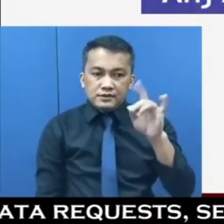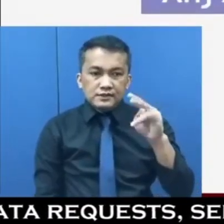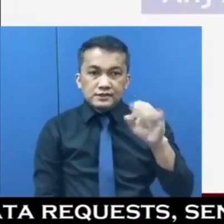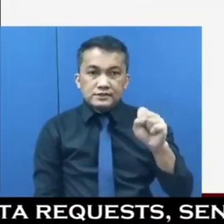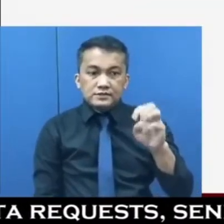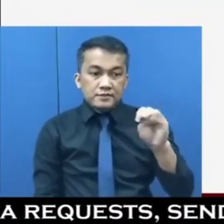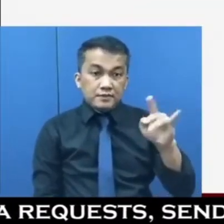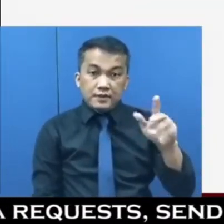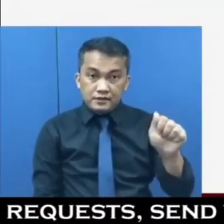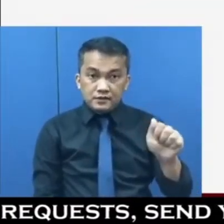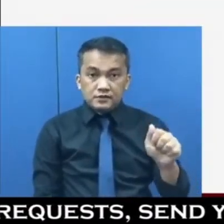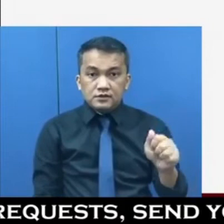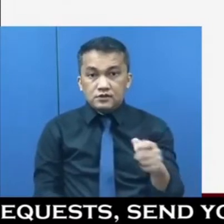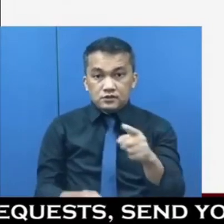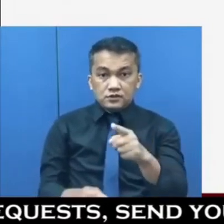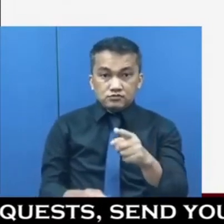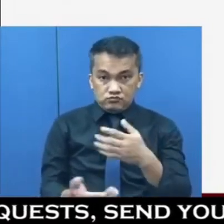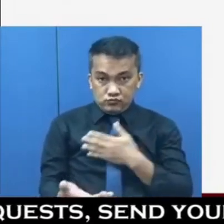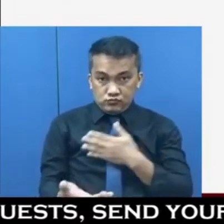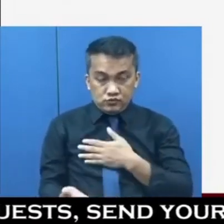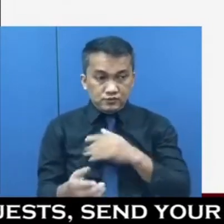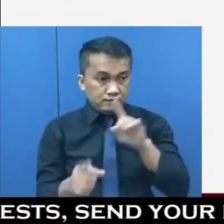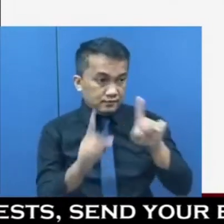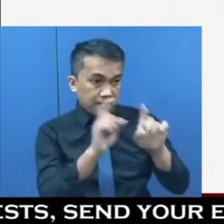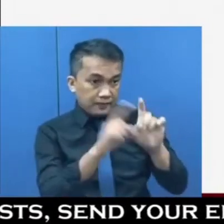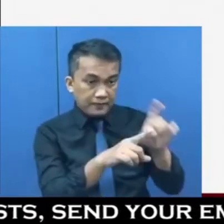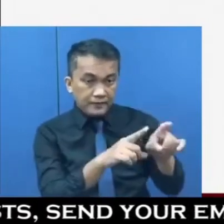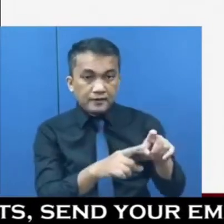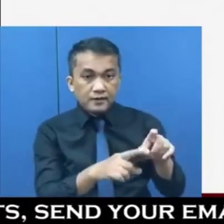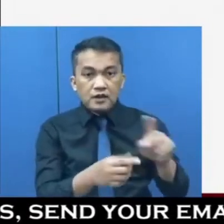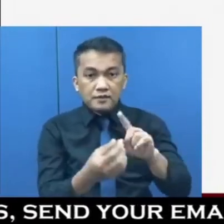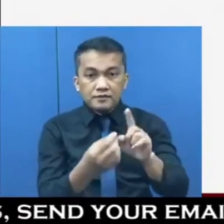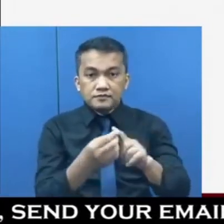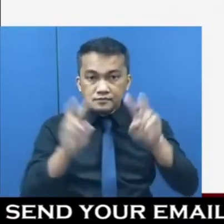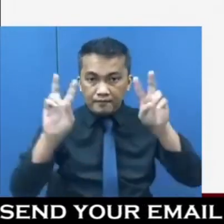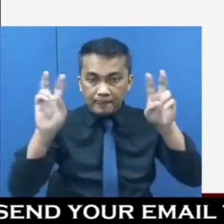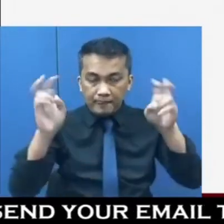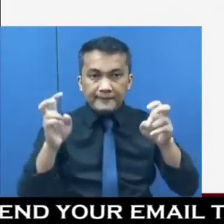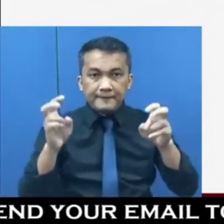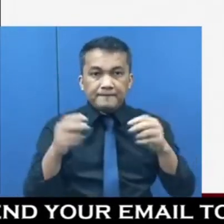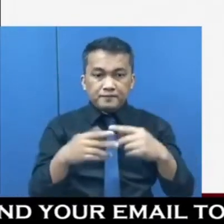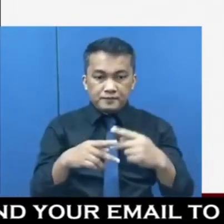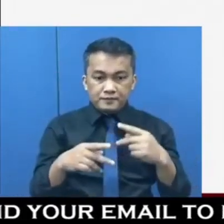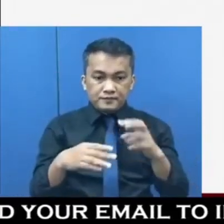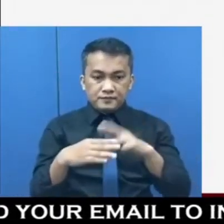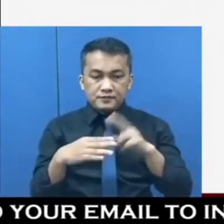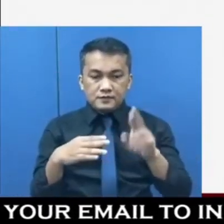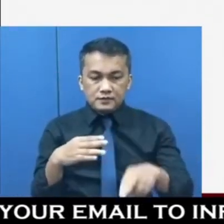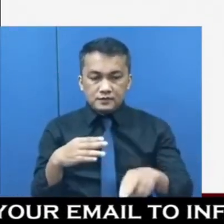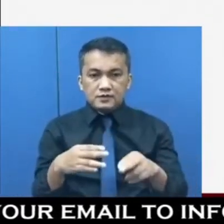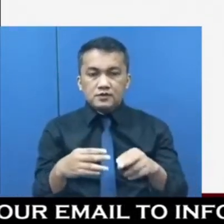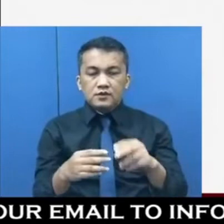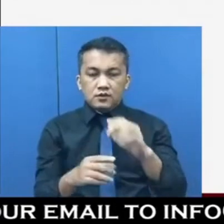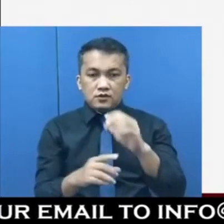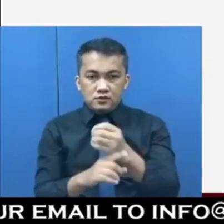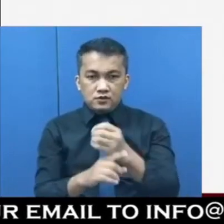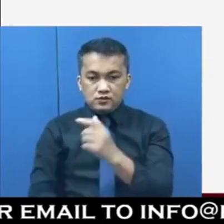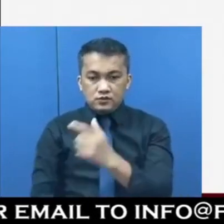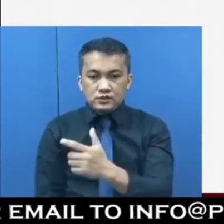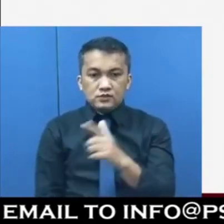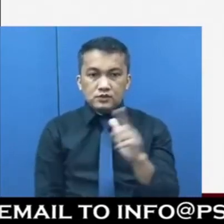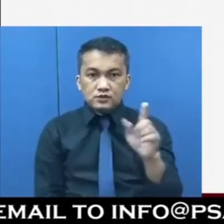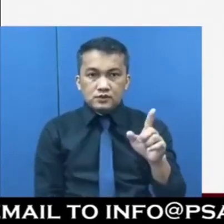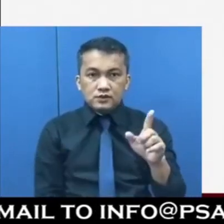Para sa mga nais magtanong kay NS Mapa hinggil sa preliminary results ng Oktubre 2021 Labor Force